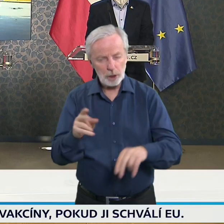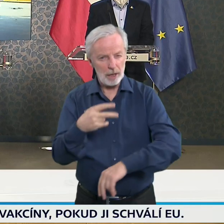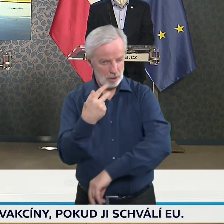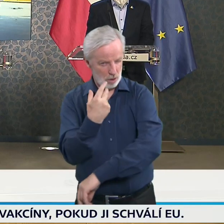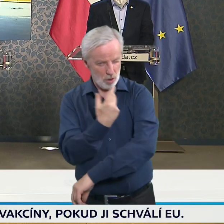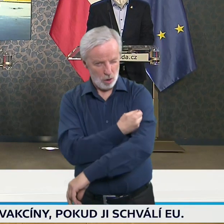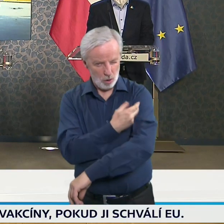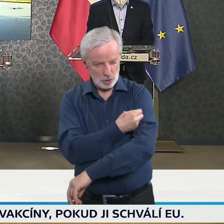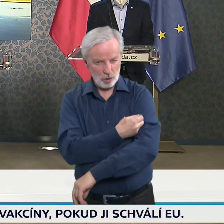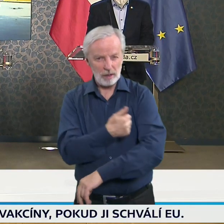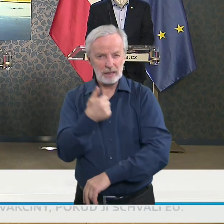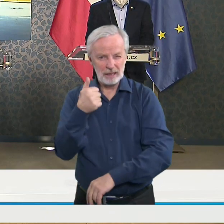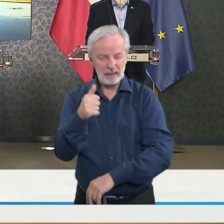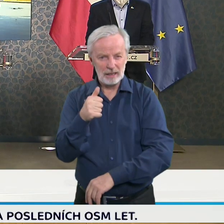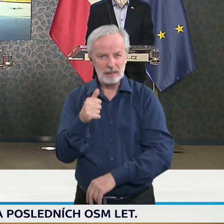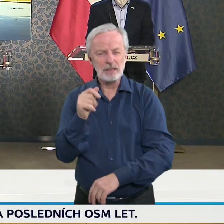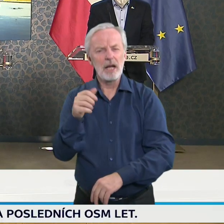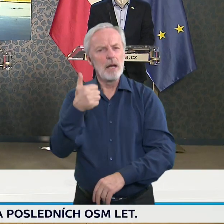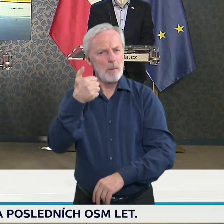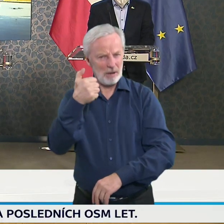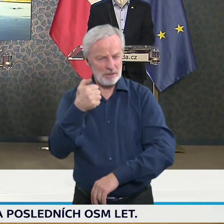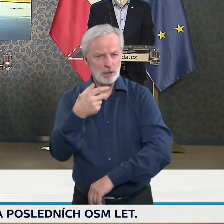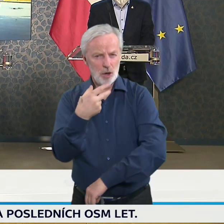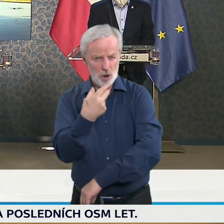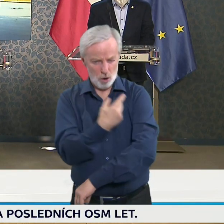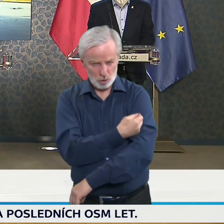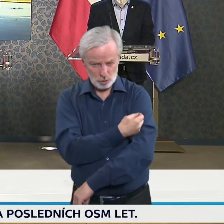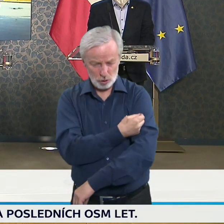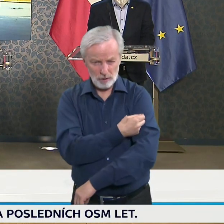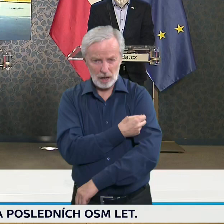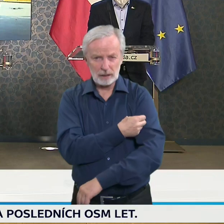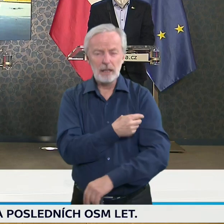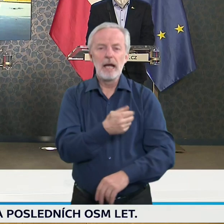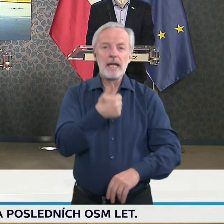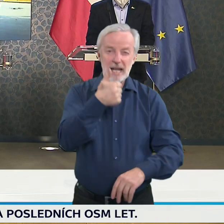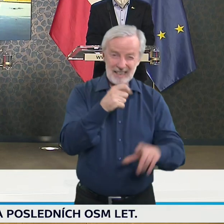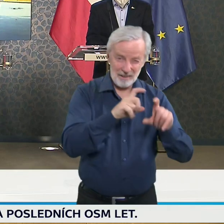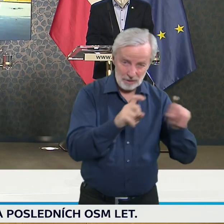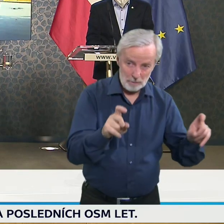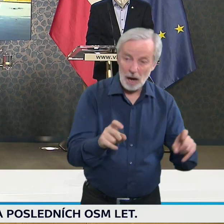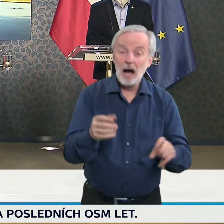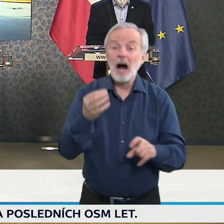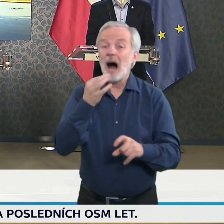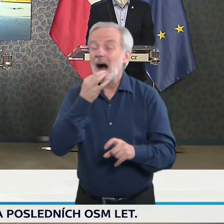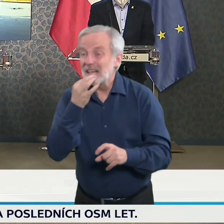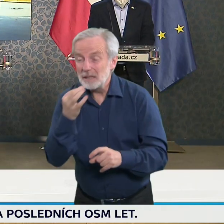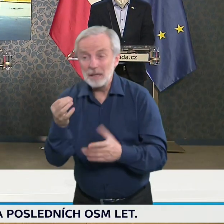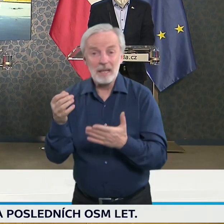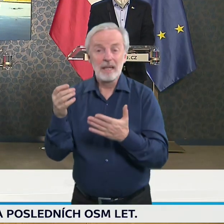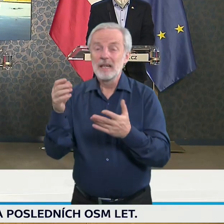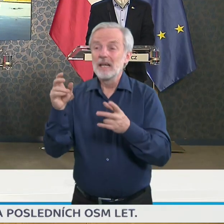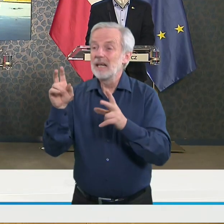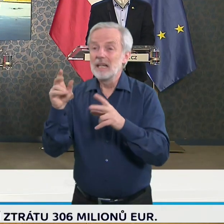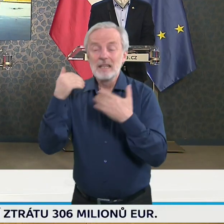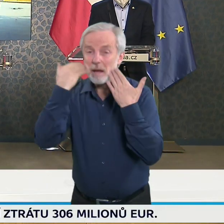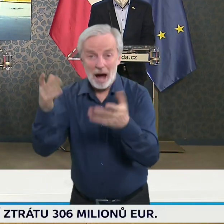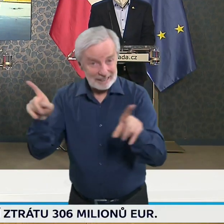ta první vakcína by mohla být od jednoho výrobce a při nedostatku těch vakcín by to do očkování mohlo být jinou.